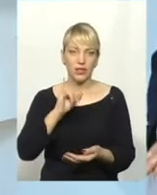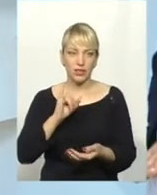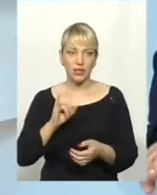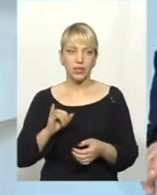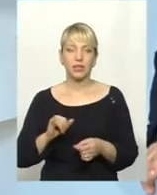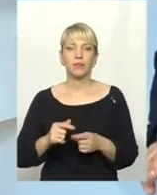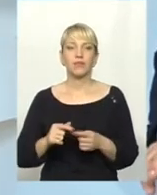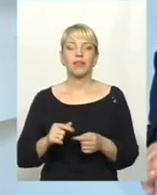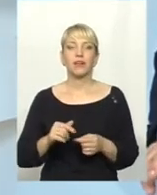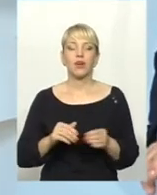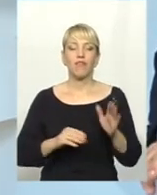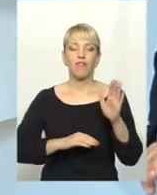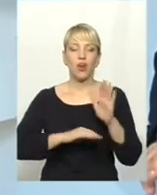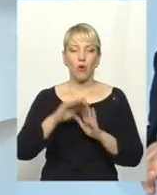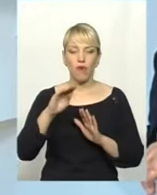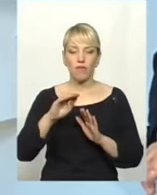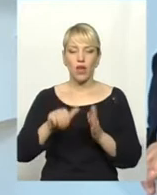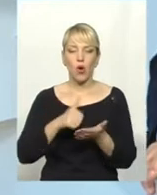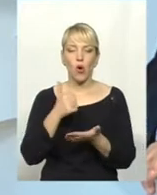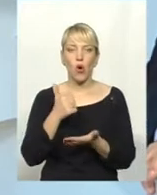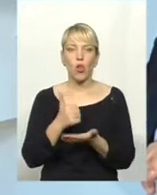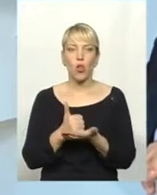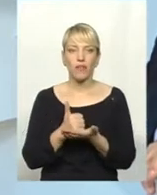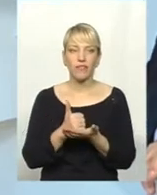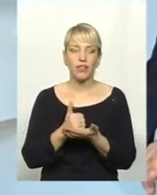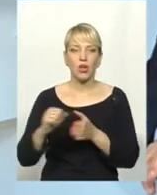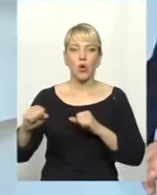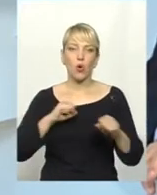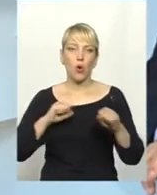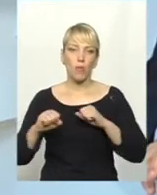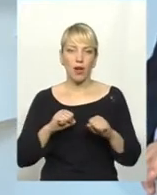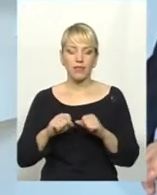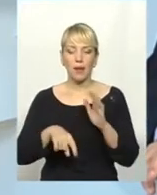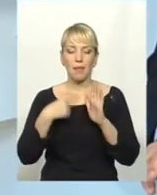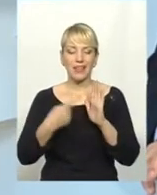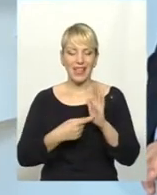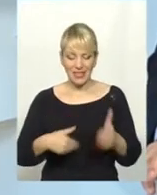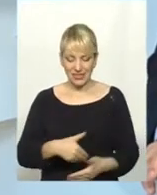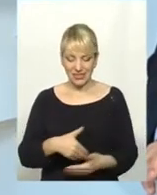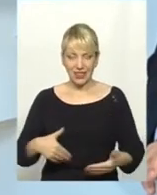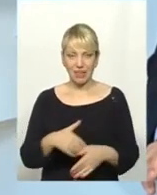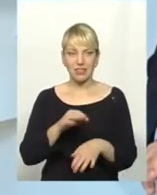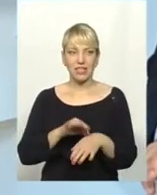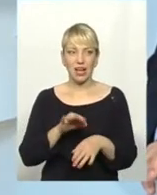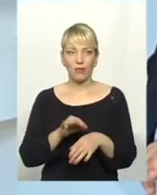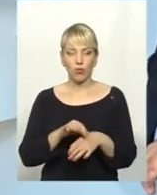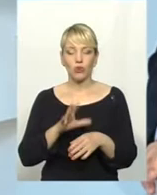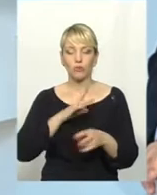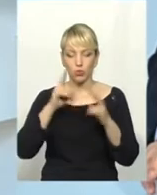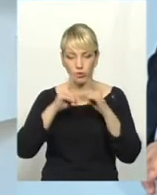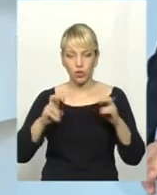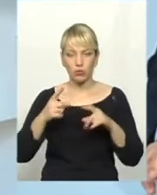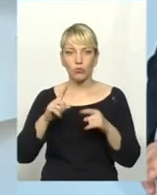Верховного Главного Командовання питання статевих захворювань розглядалось, тому що цілі підрозділи знімались